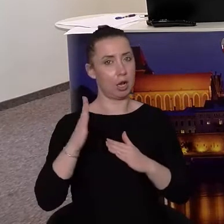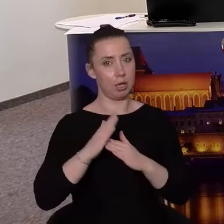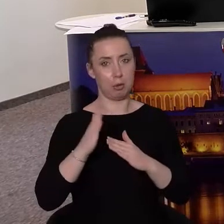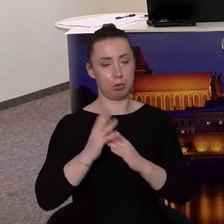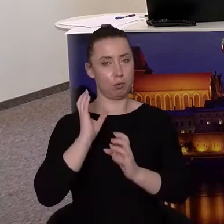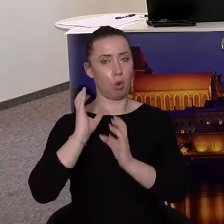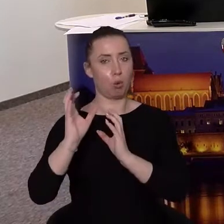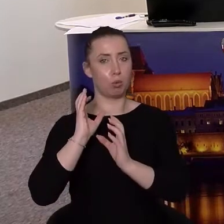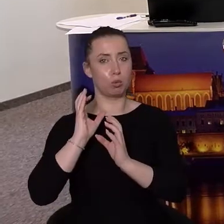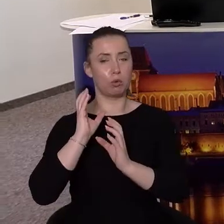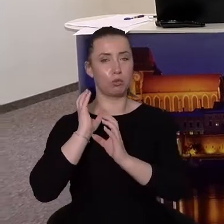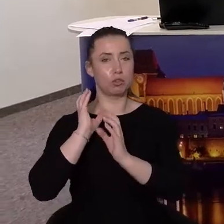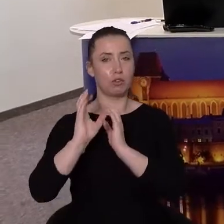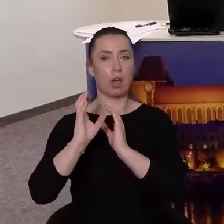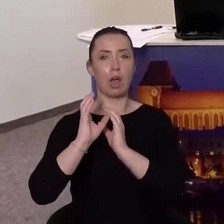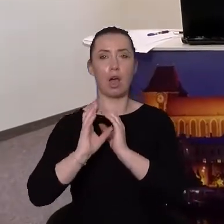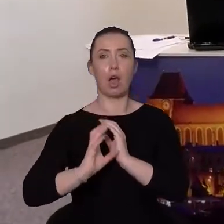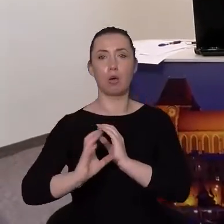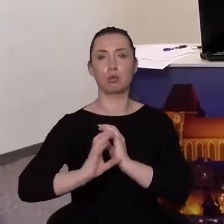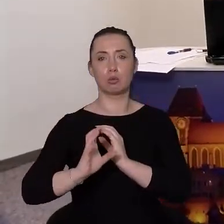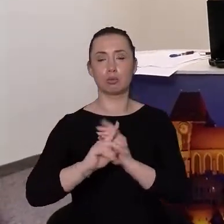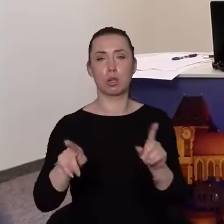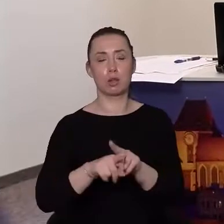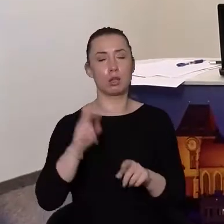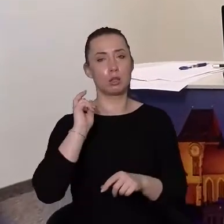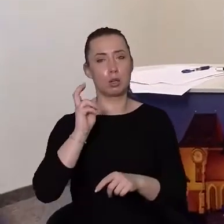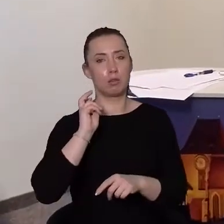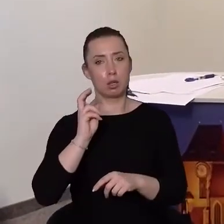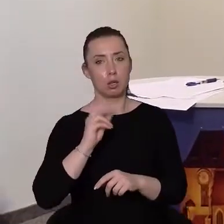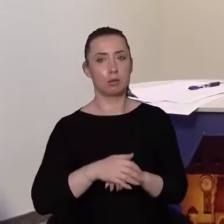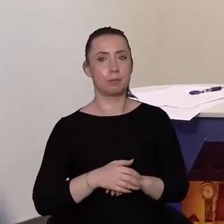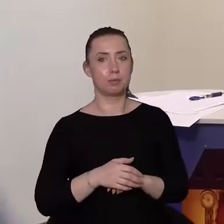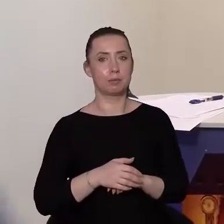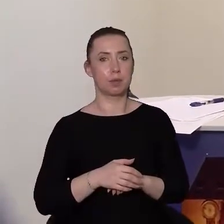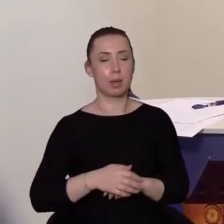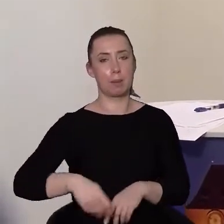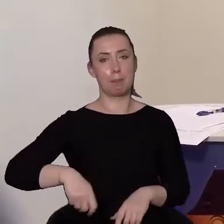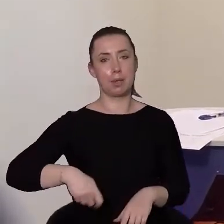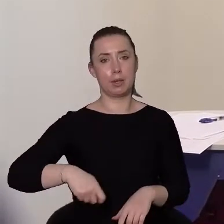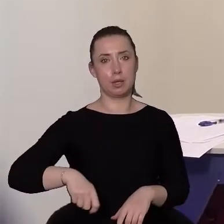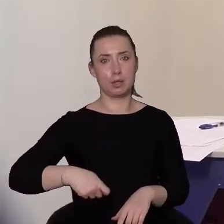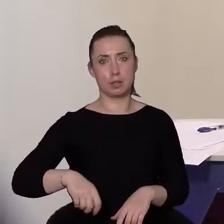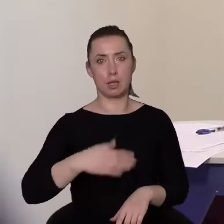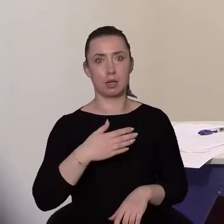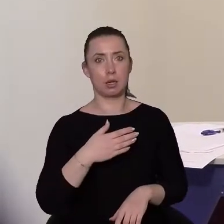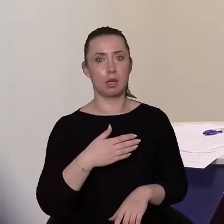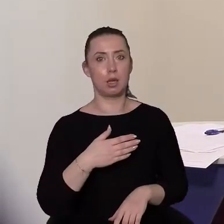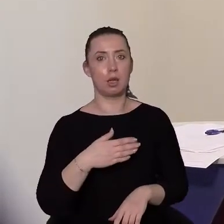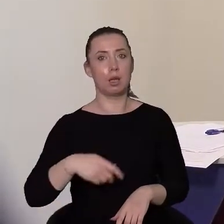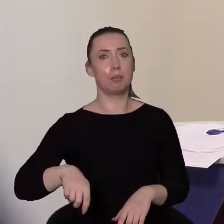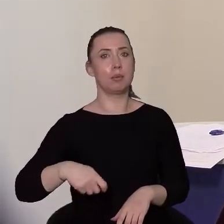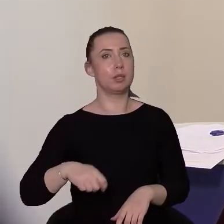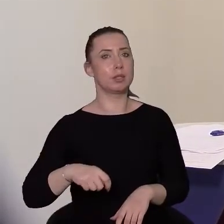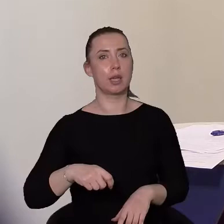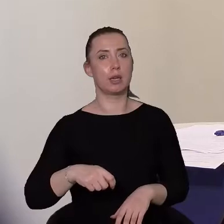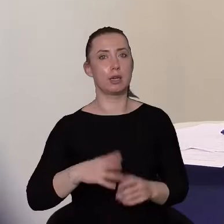ale dyrektor Wydziału Gospodarki Komunalnej informuje, że tutaj odwołana jest ta akcja właśnie wyklejania taboru przystanku